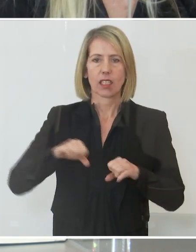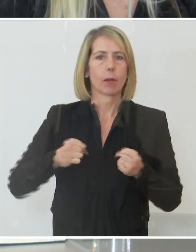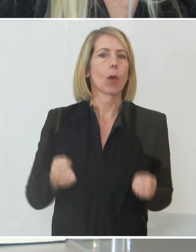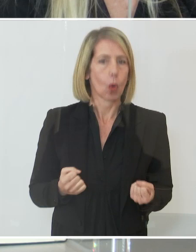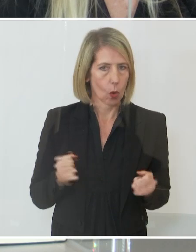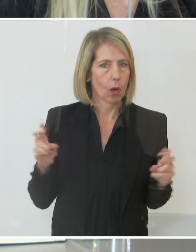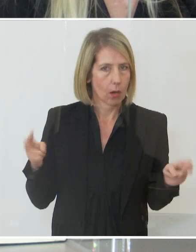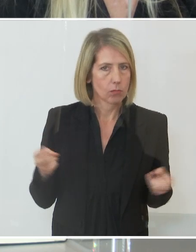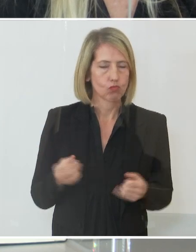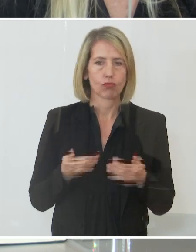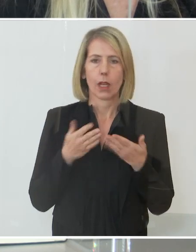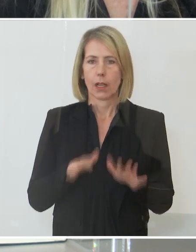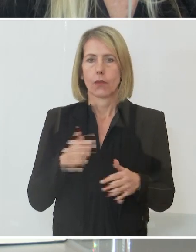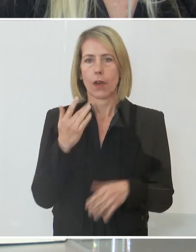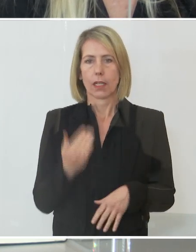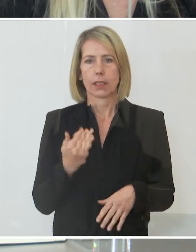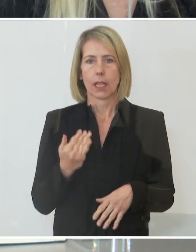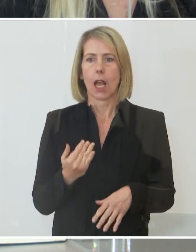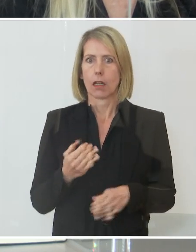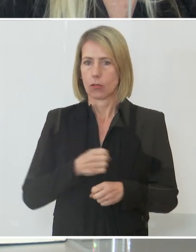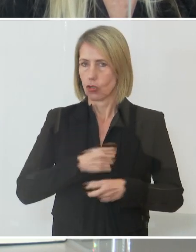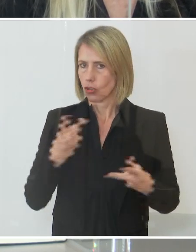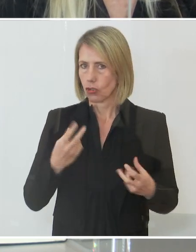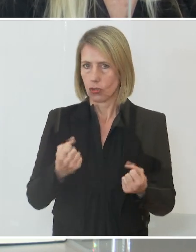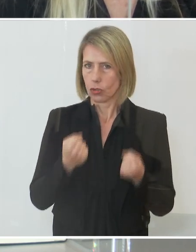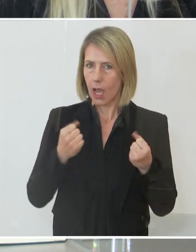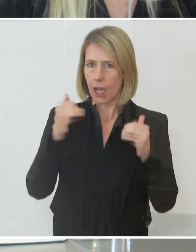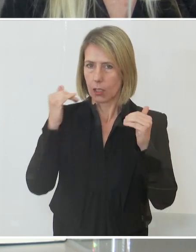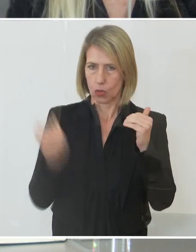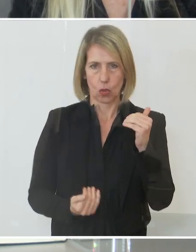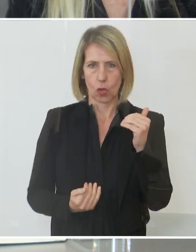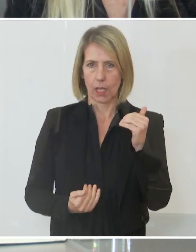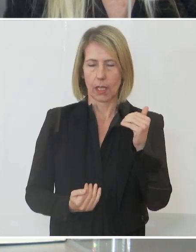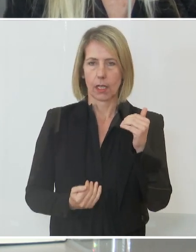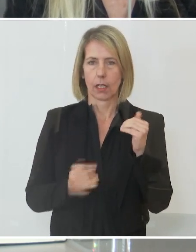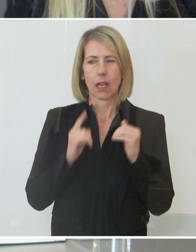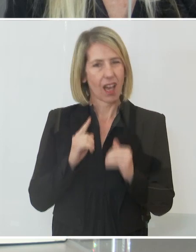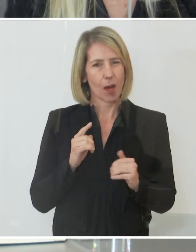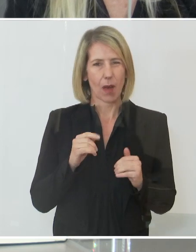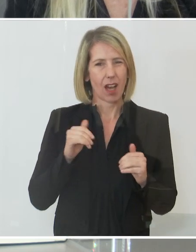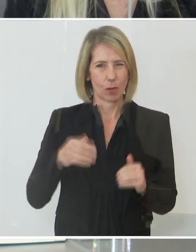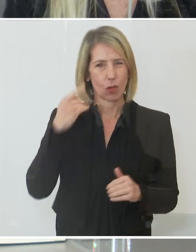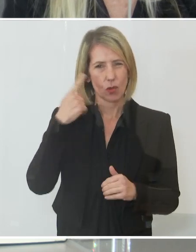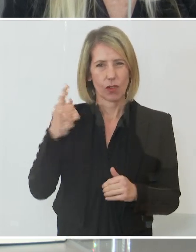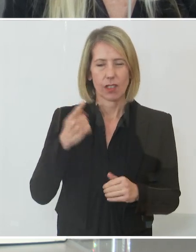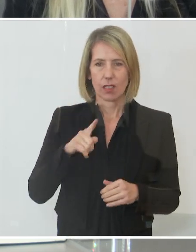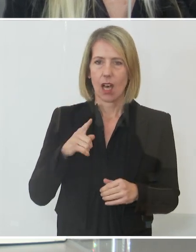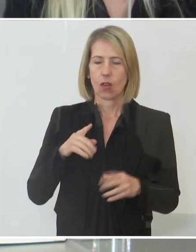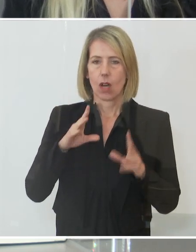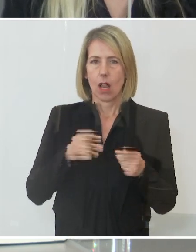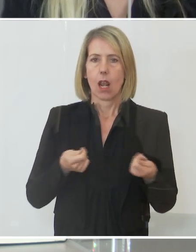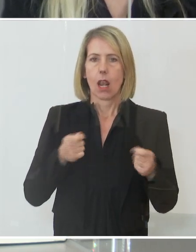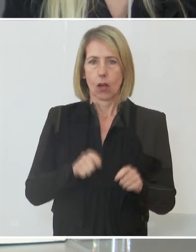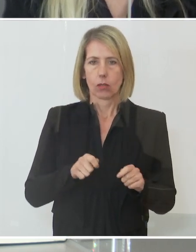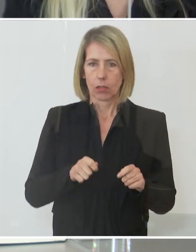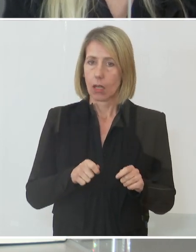die Inzidenzzahl ist deutlich zurückgegangen, aber wir müssen auch wissen, dass ein Lockdown ein